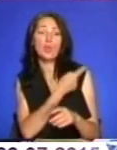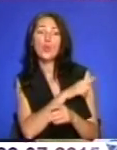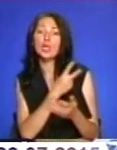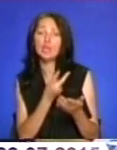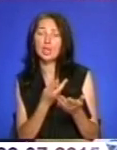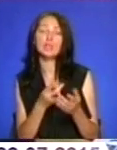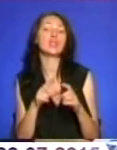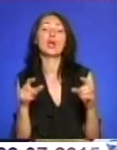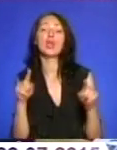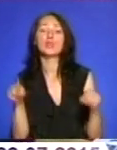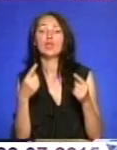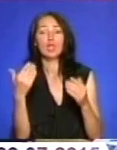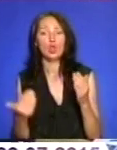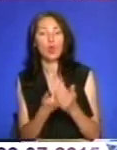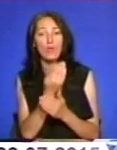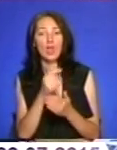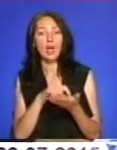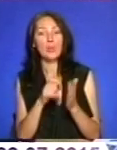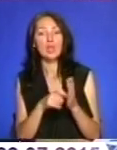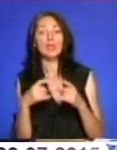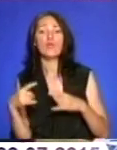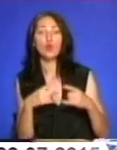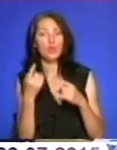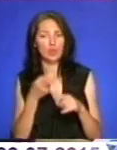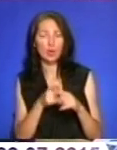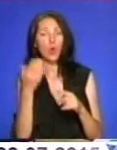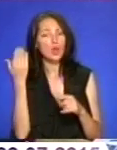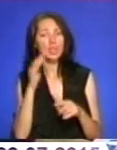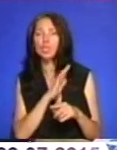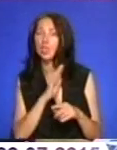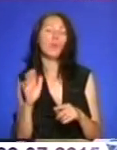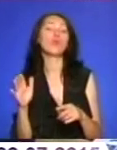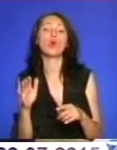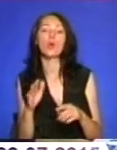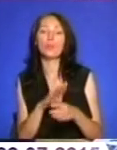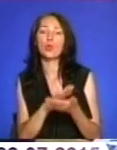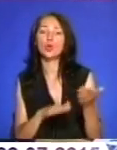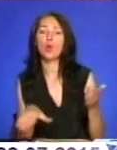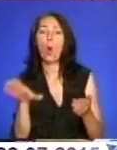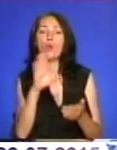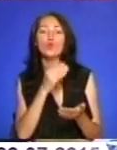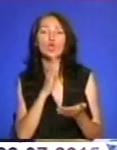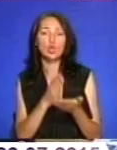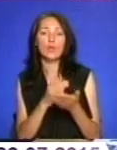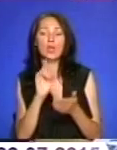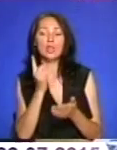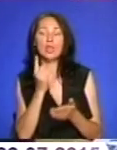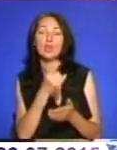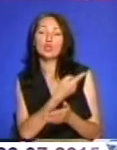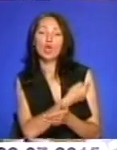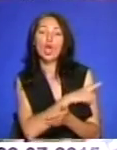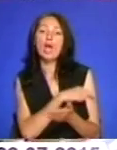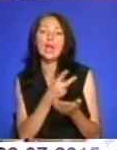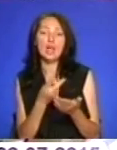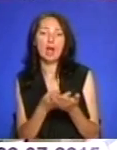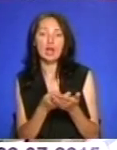створити новий кабінет флюорографії, якої раніше не було протягом всього існування дитячої лікарні.